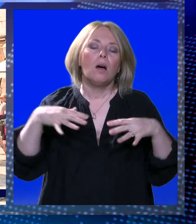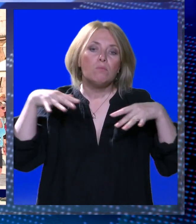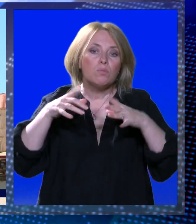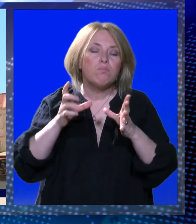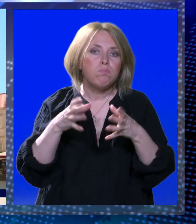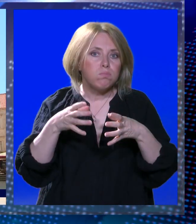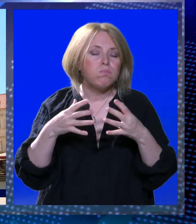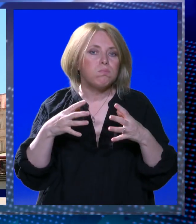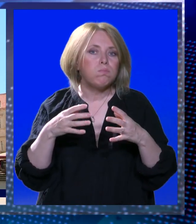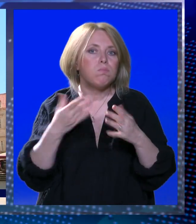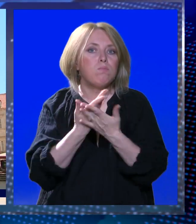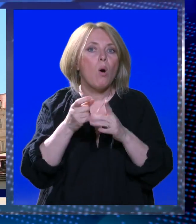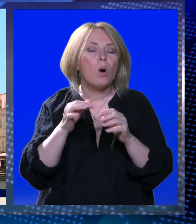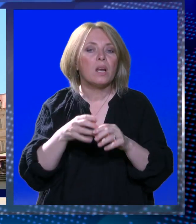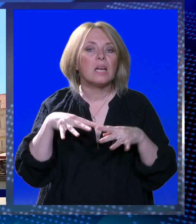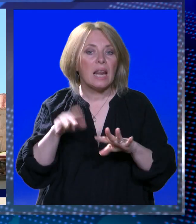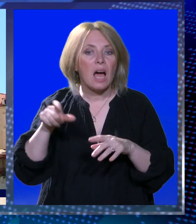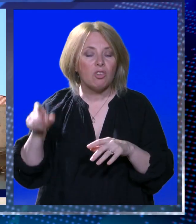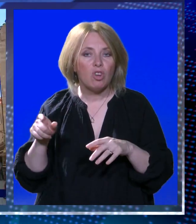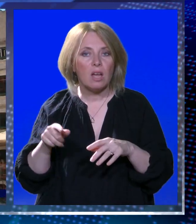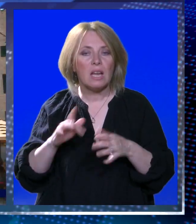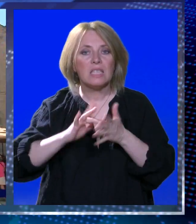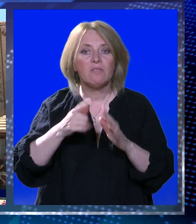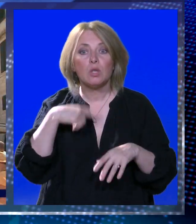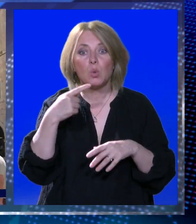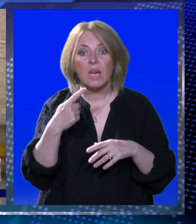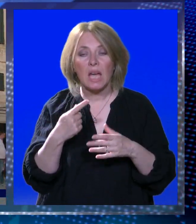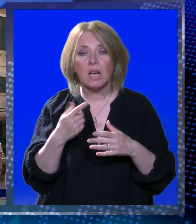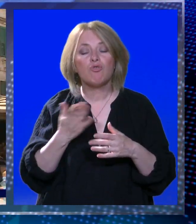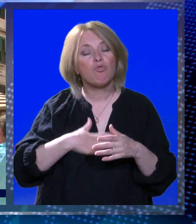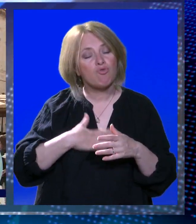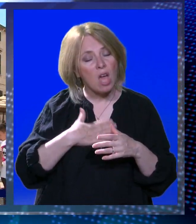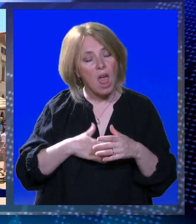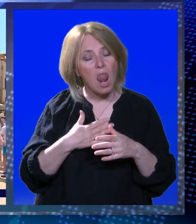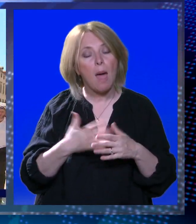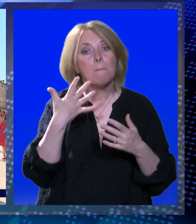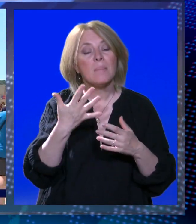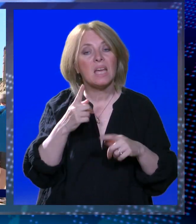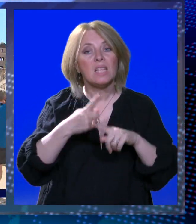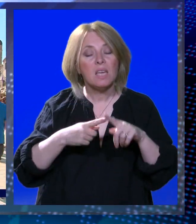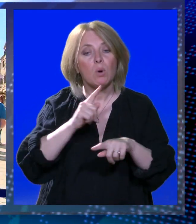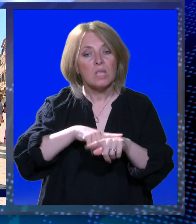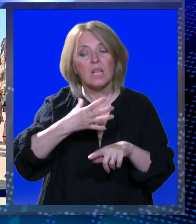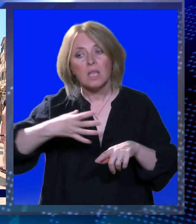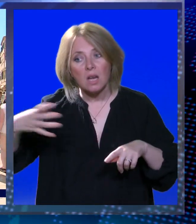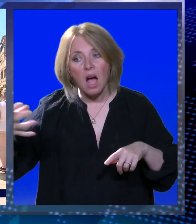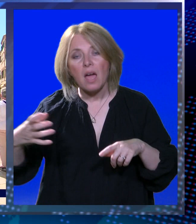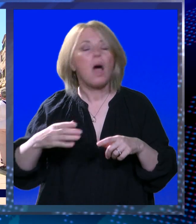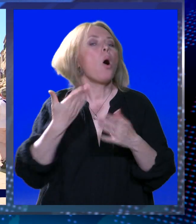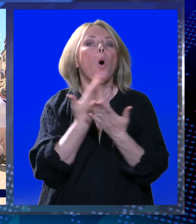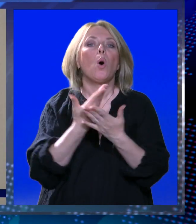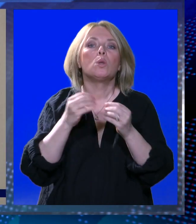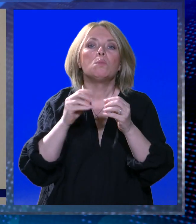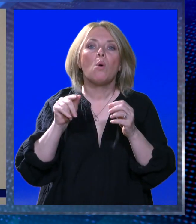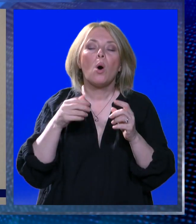Građani povijesne jezgre su jasno rekli što žele. 5,5 sati sam bio na zboru građana. Jasno su rekli ljudi što žele,